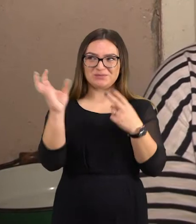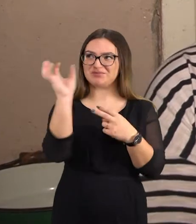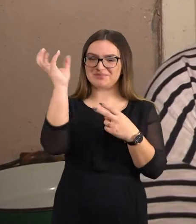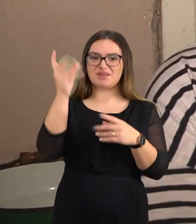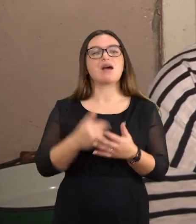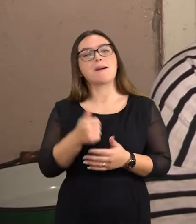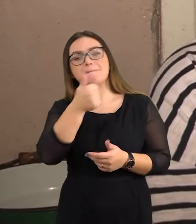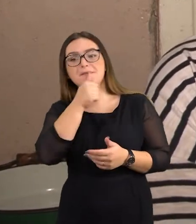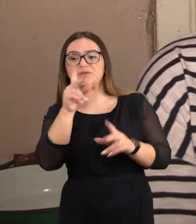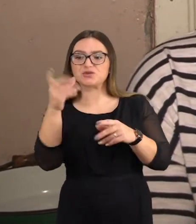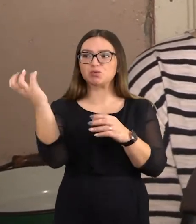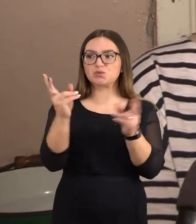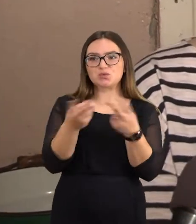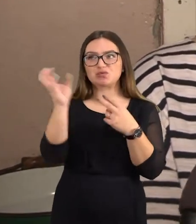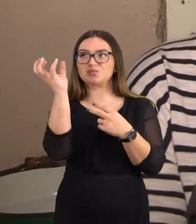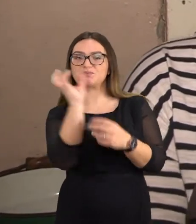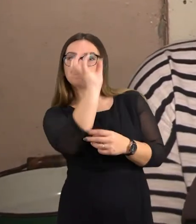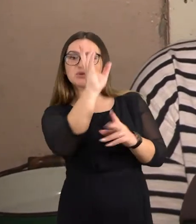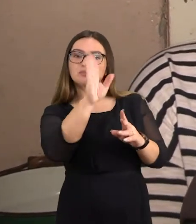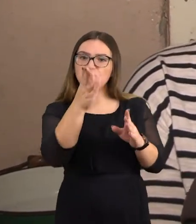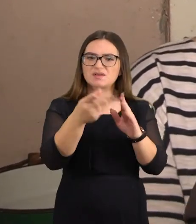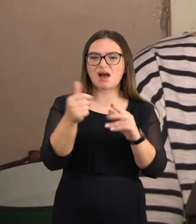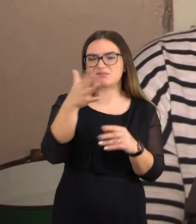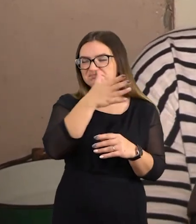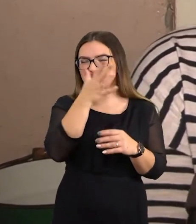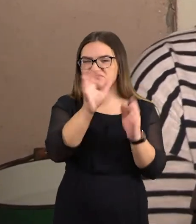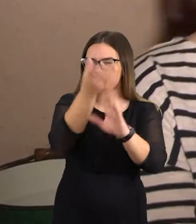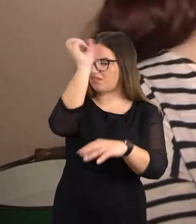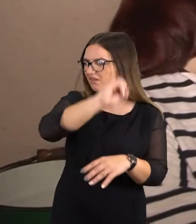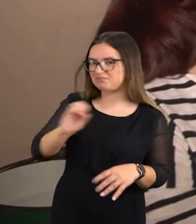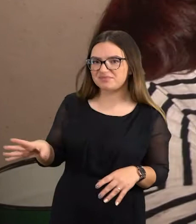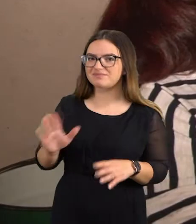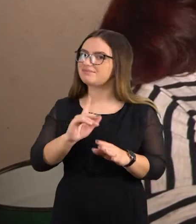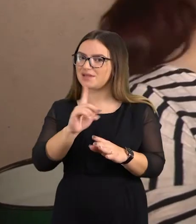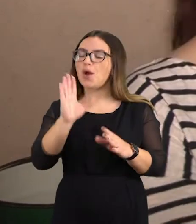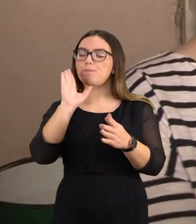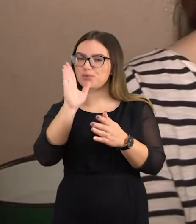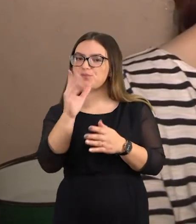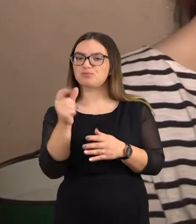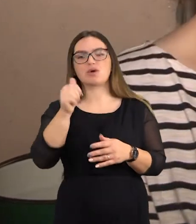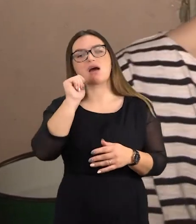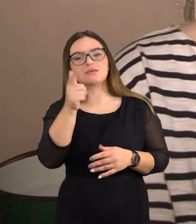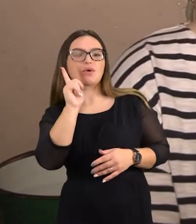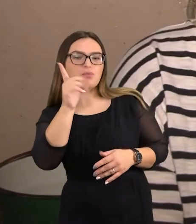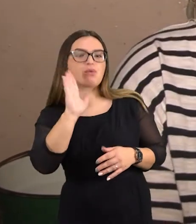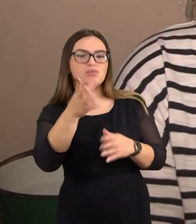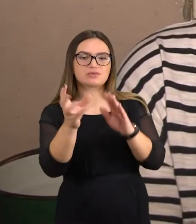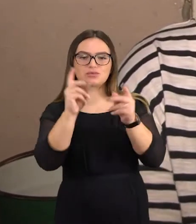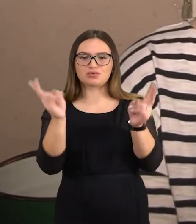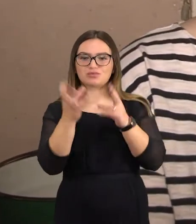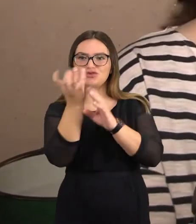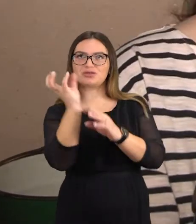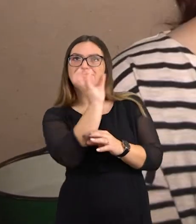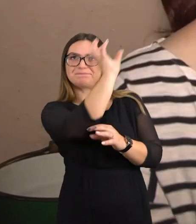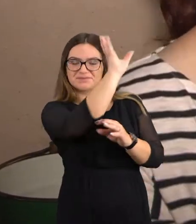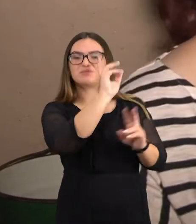prisitvirtinsit ar pasidėsit į lentyną? Ne, neprisitvirtinsim dabar. Ir to gal po ryt arba vyras, jeigu toj pati.